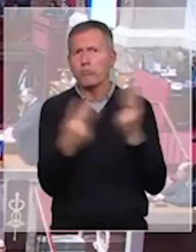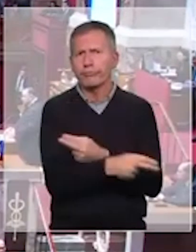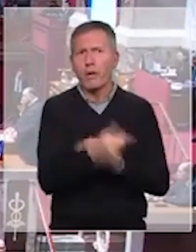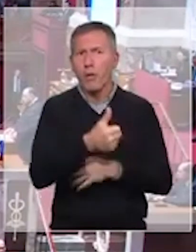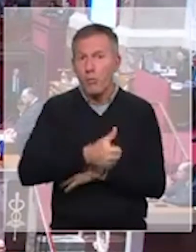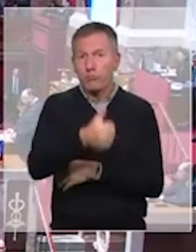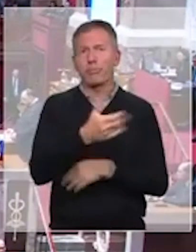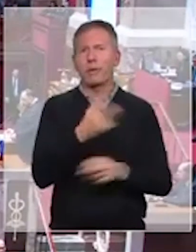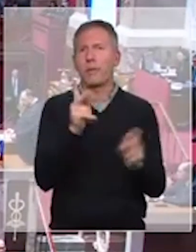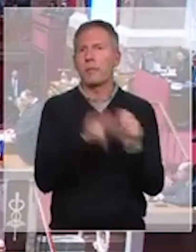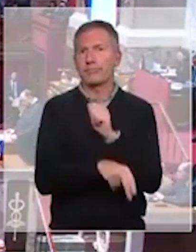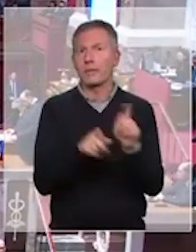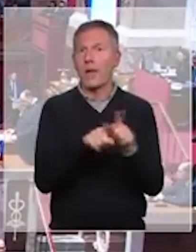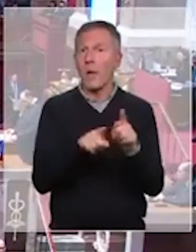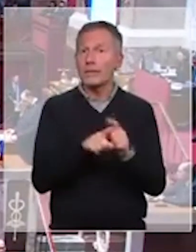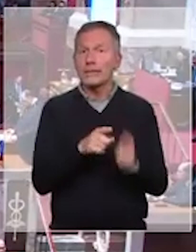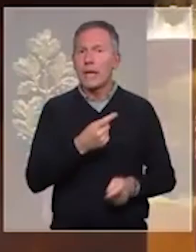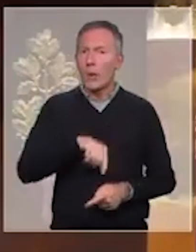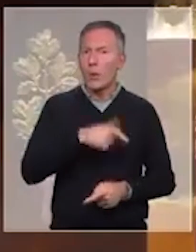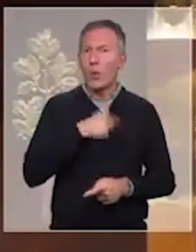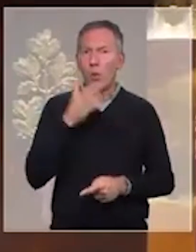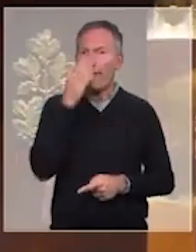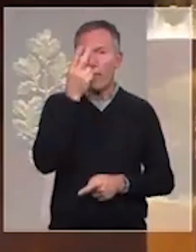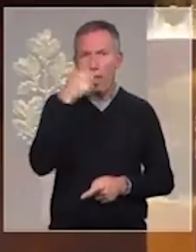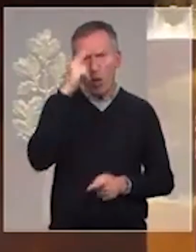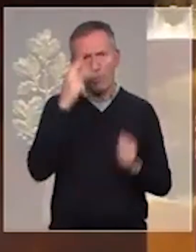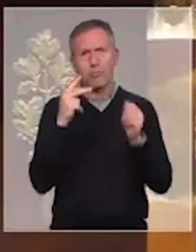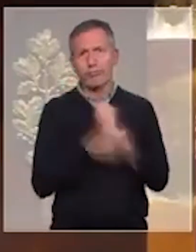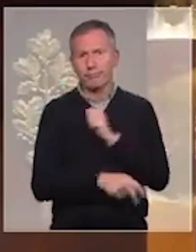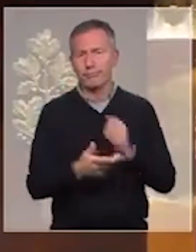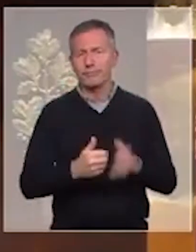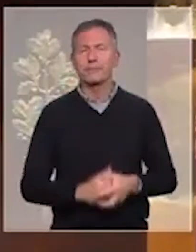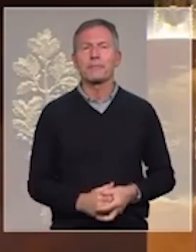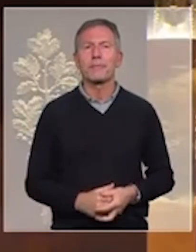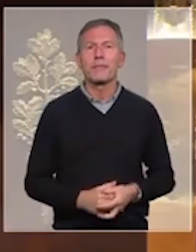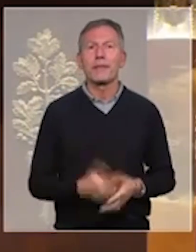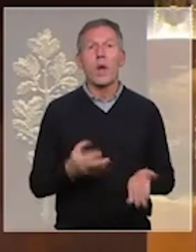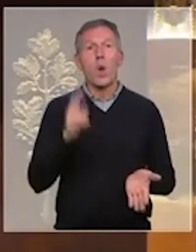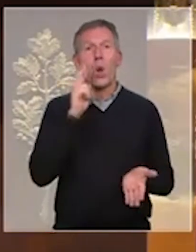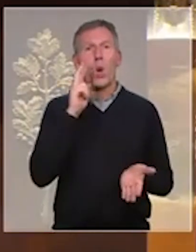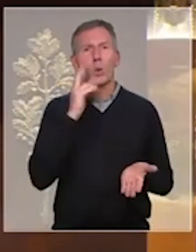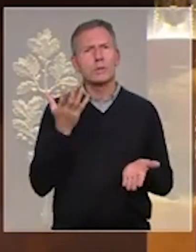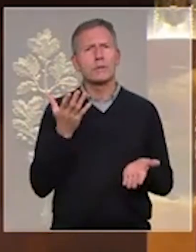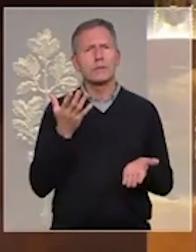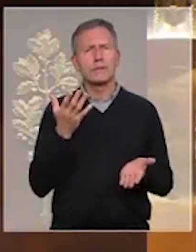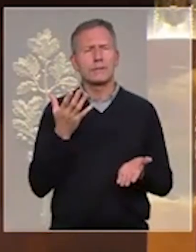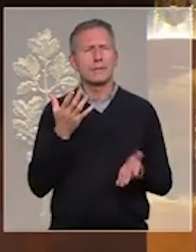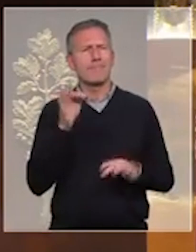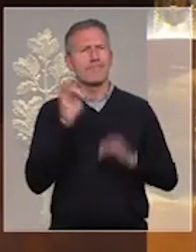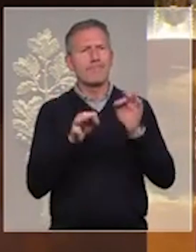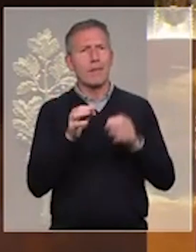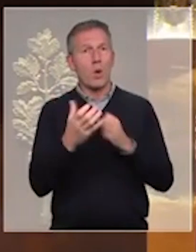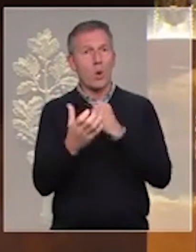souveraineté, empêcher notre avenir européen et euro-atlantique. La Russie utilise contre nous